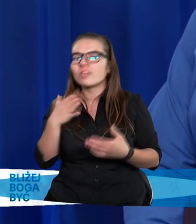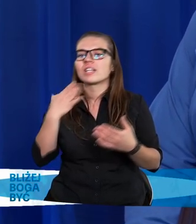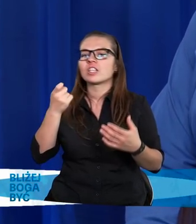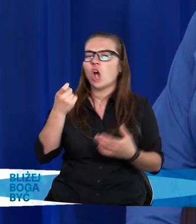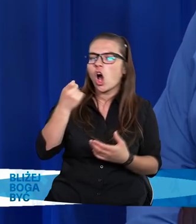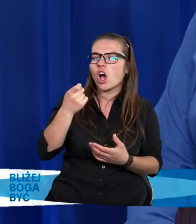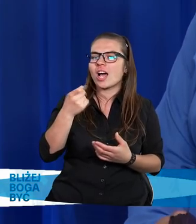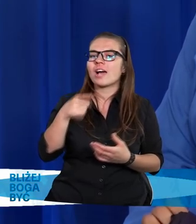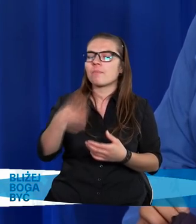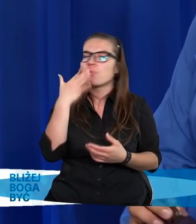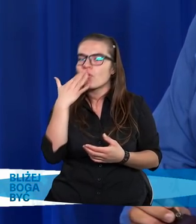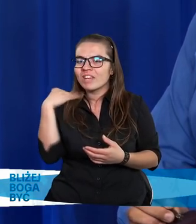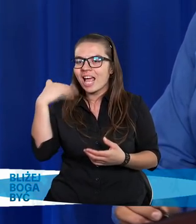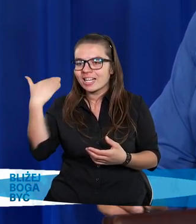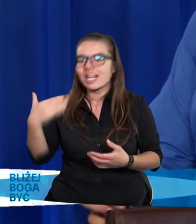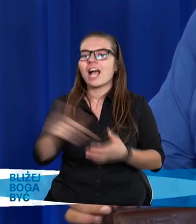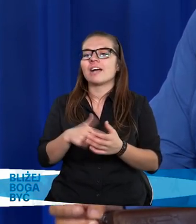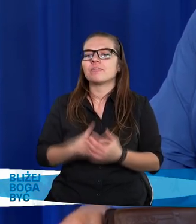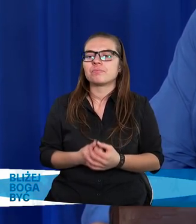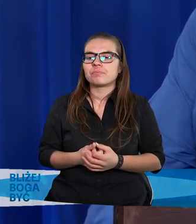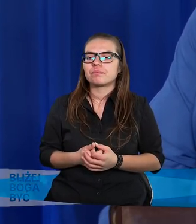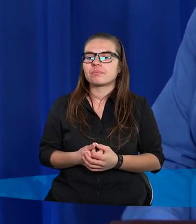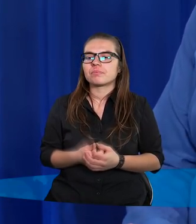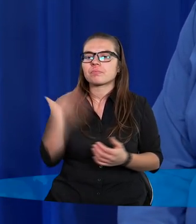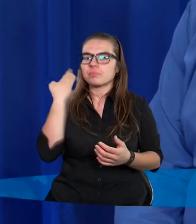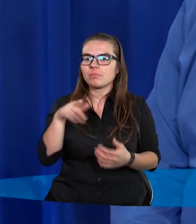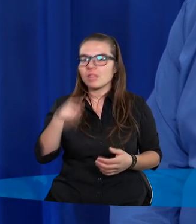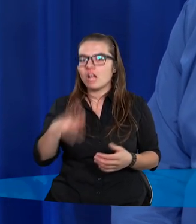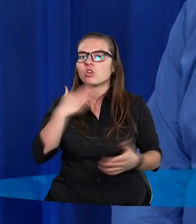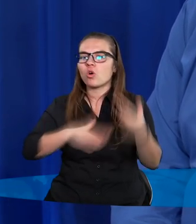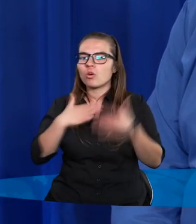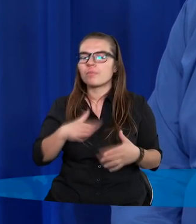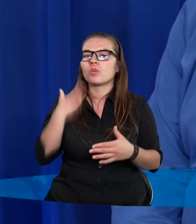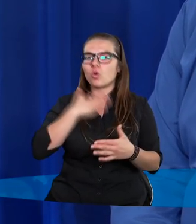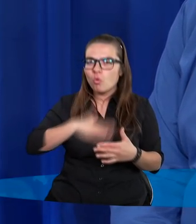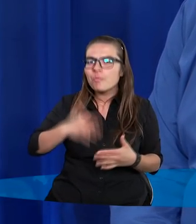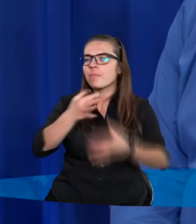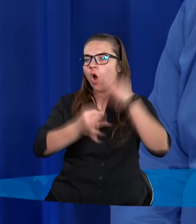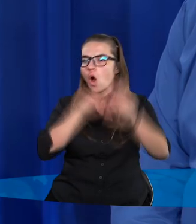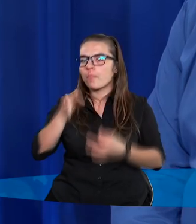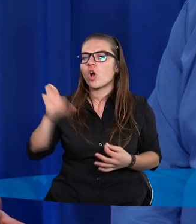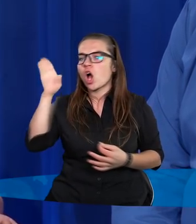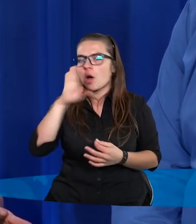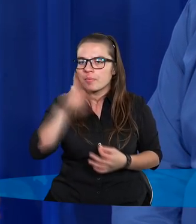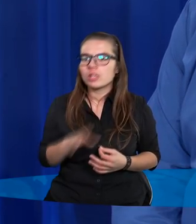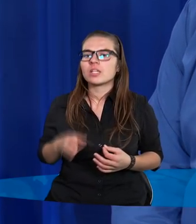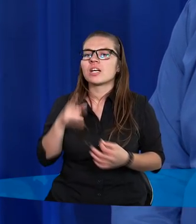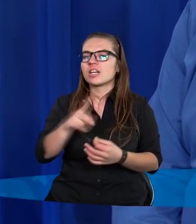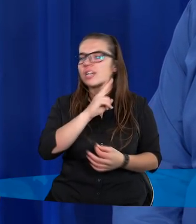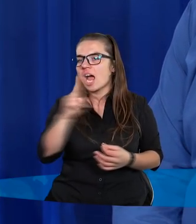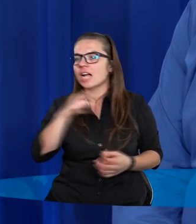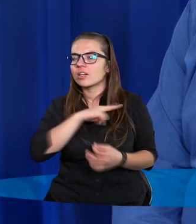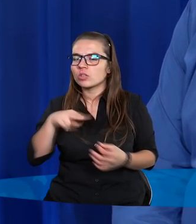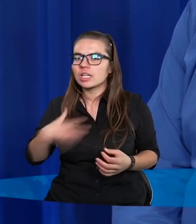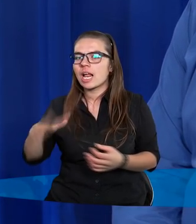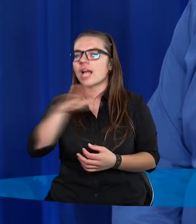trochę mówienia. Ale bardzo to lubimy. Naprawdę lubimy opowiadać o Panu Bogu. On zmienił nasze życie, każdego z nas